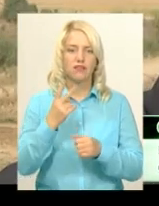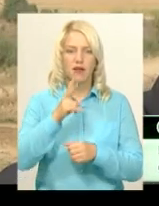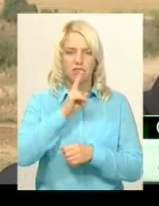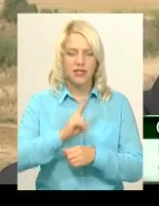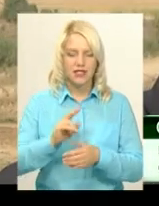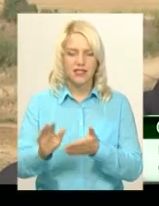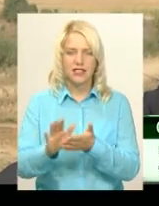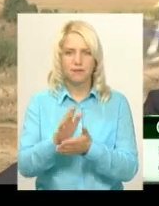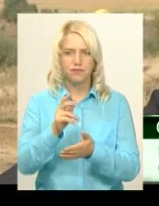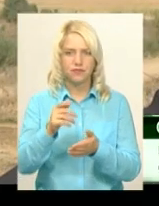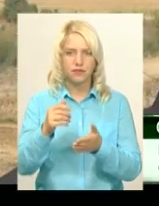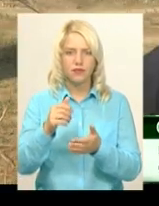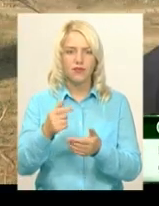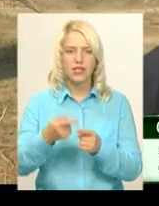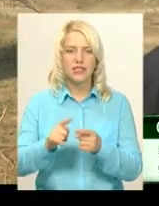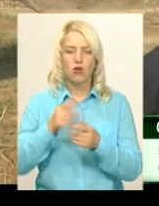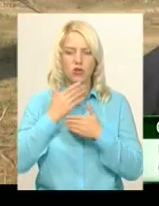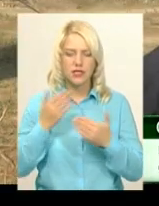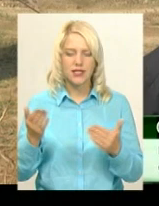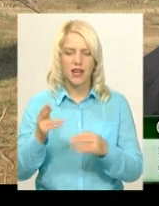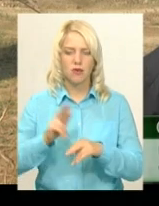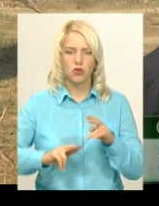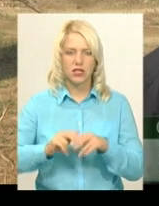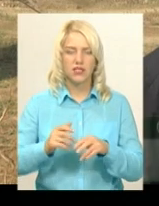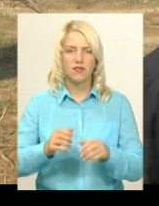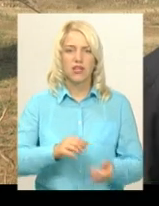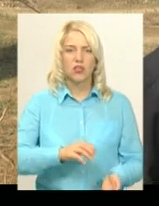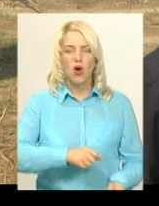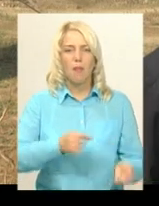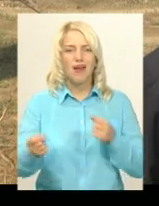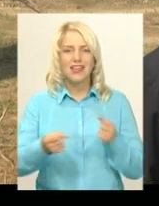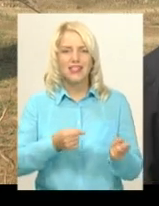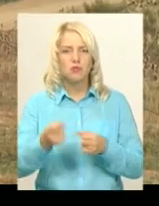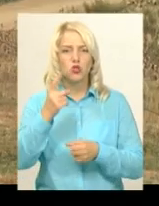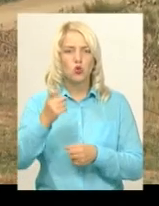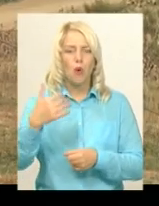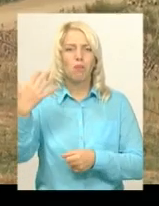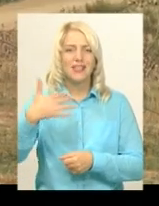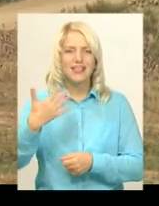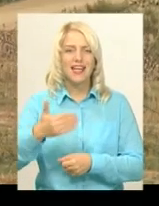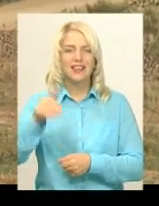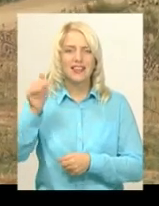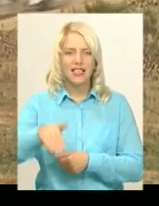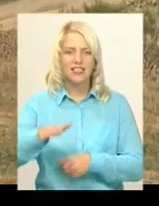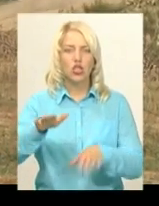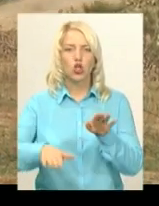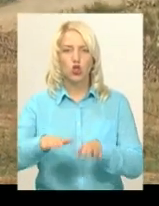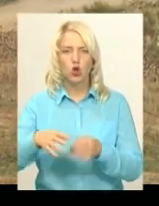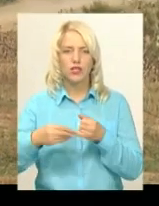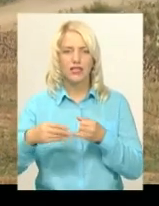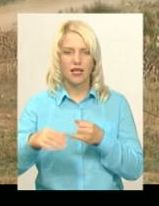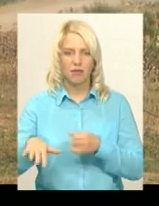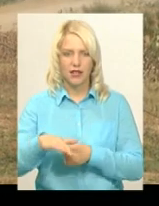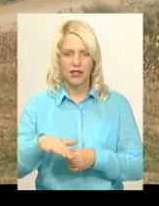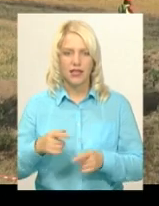останнє будівництво пересипали 160 тисяч тонн землі. Перші після 70-річної перерви